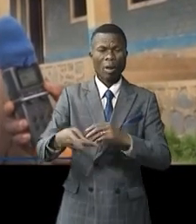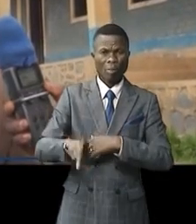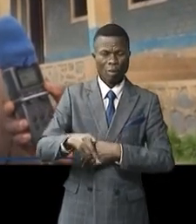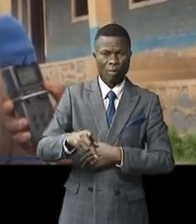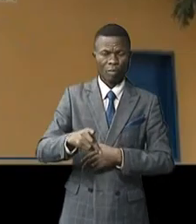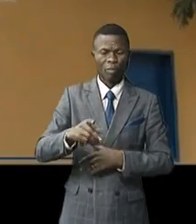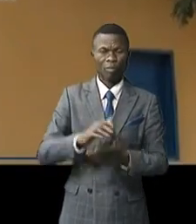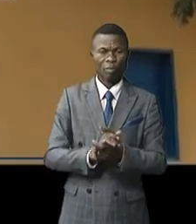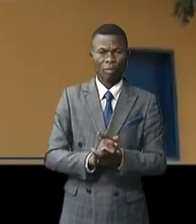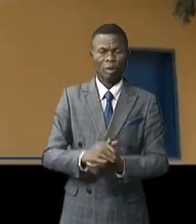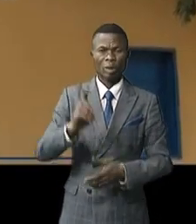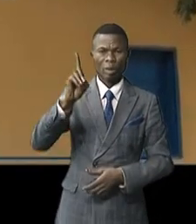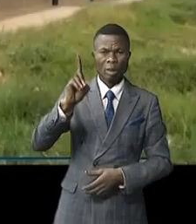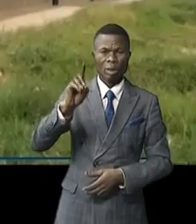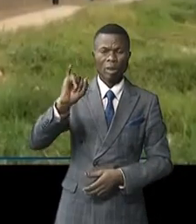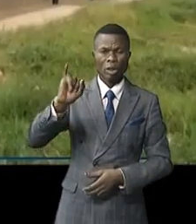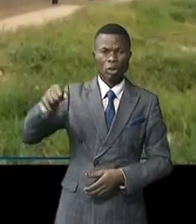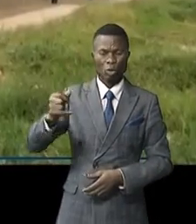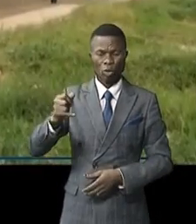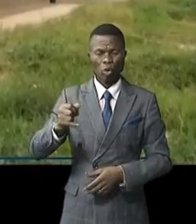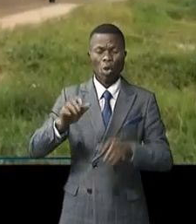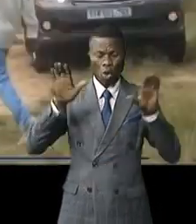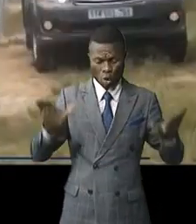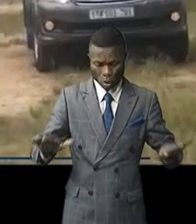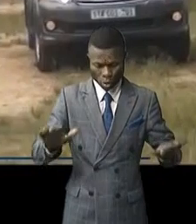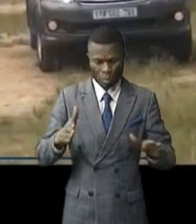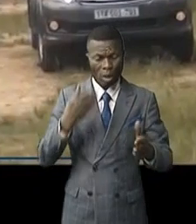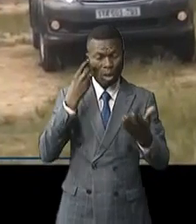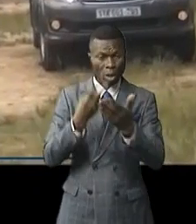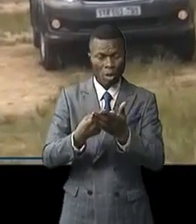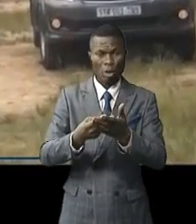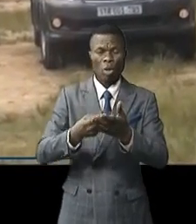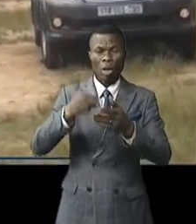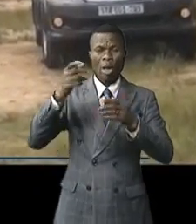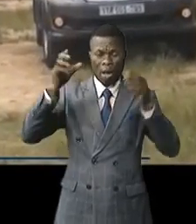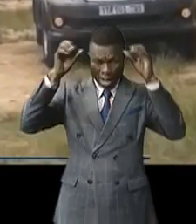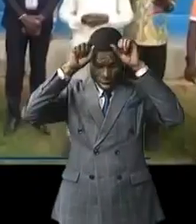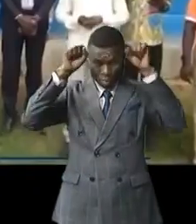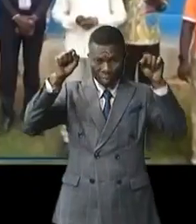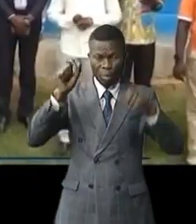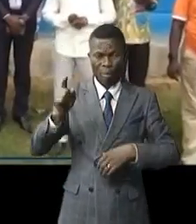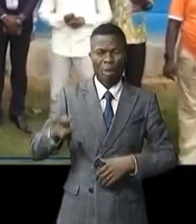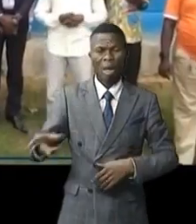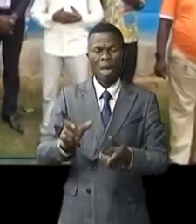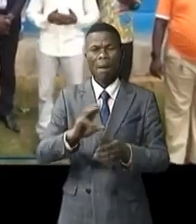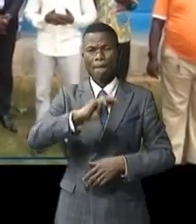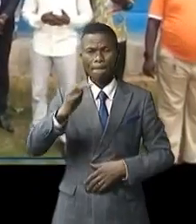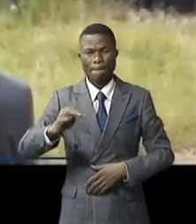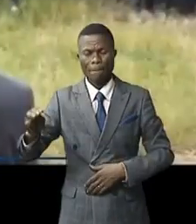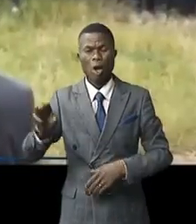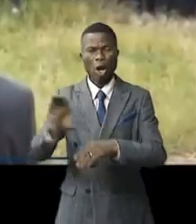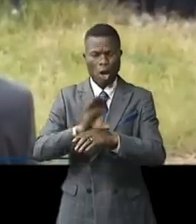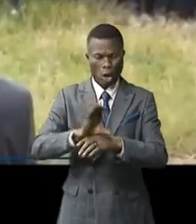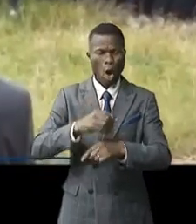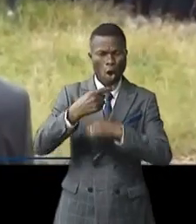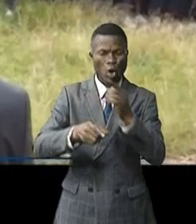'adaptation du Oudi du réseau islamique. Les constats du chef de l'exécutif provincial du Maniema et que le cours